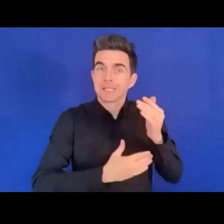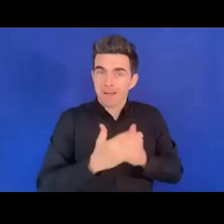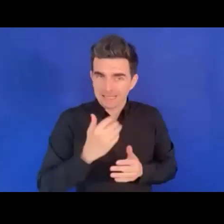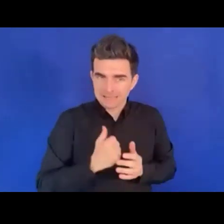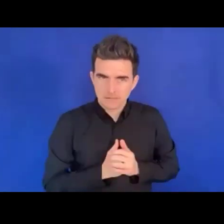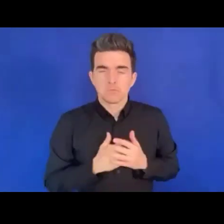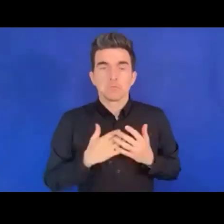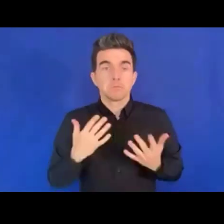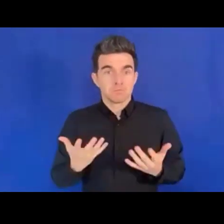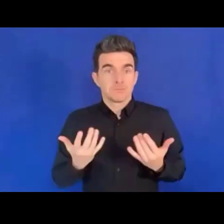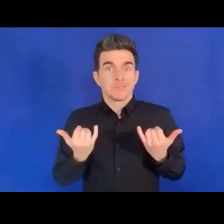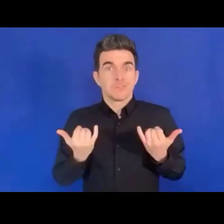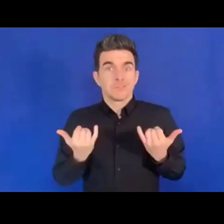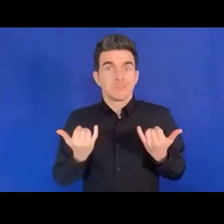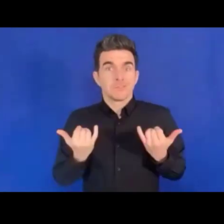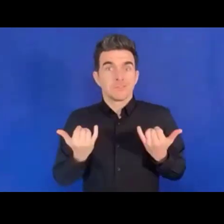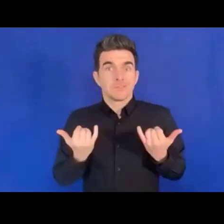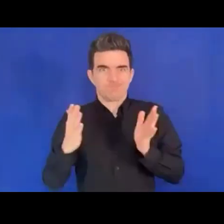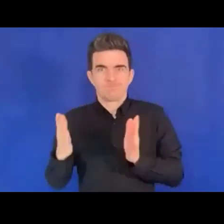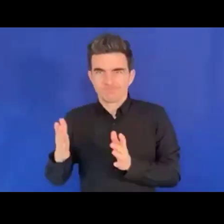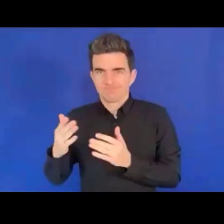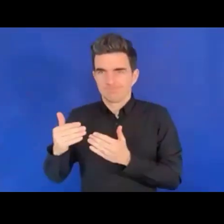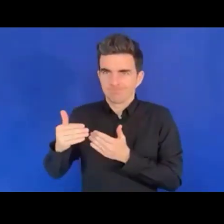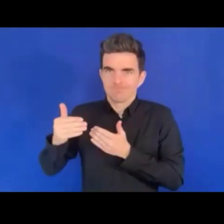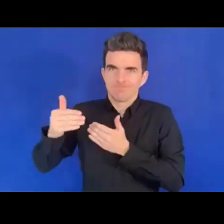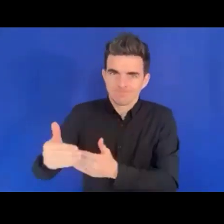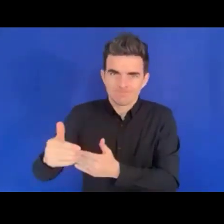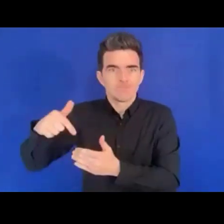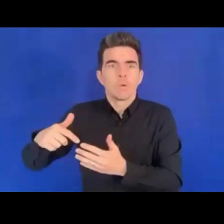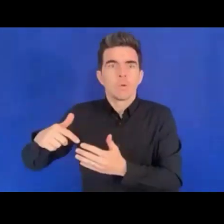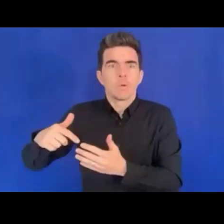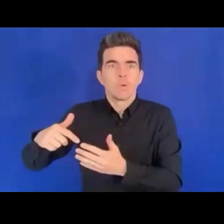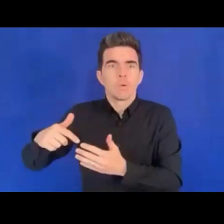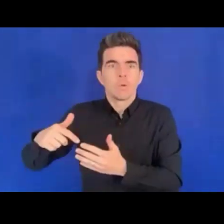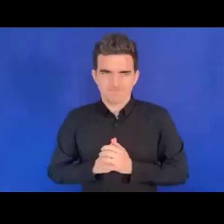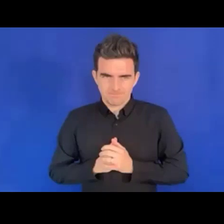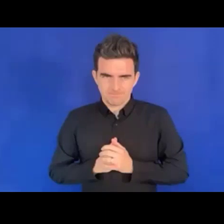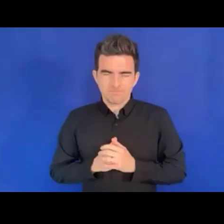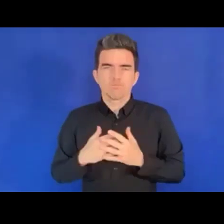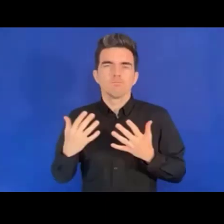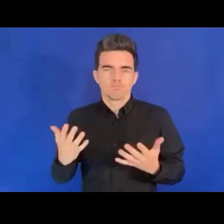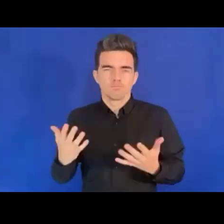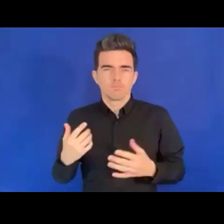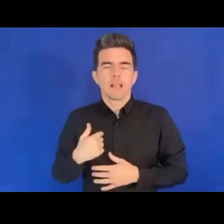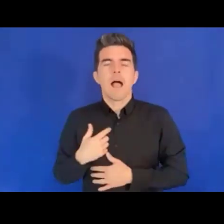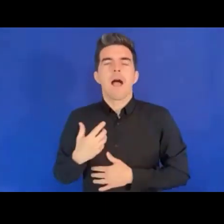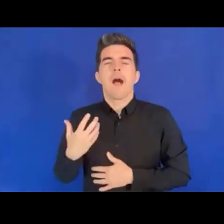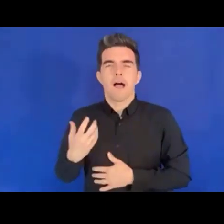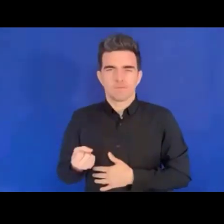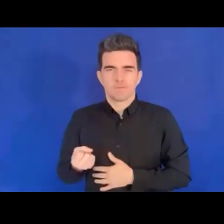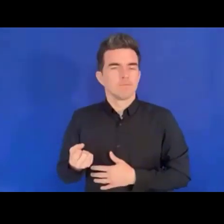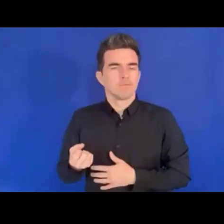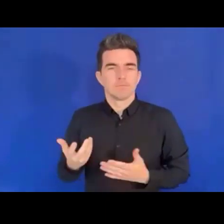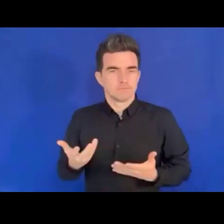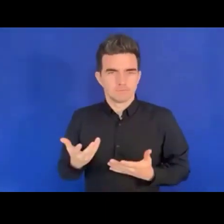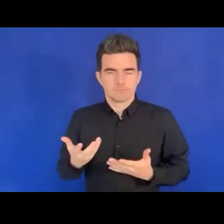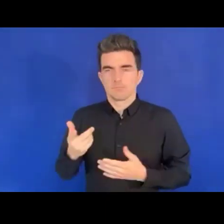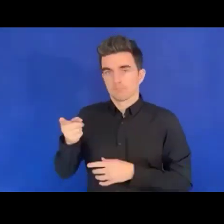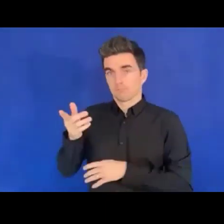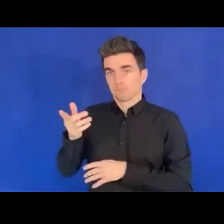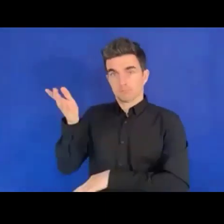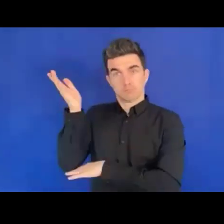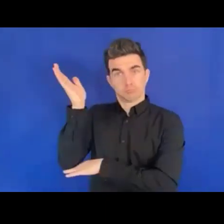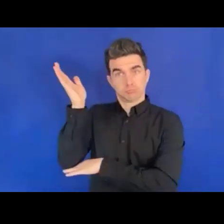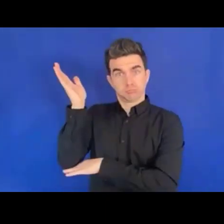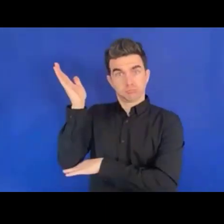une présentation pour vous orienter autour des concepts de l'inclusion des personnes en situation de